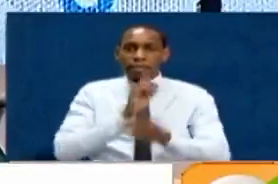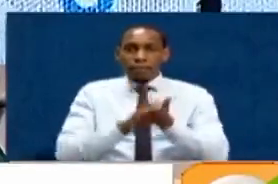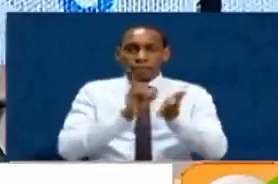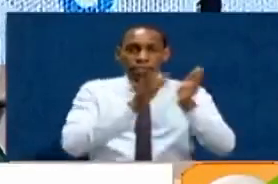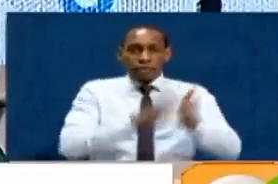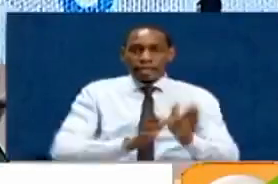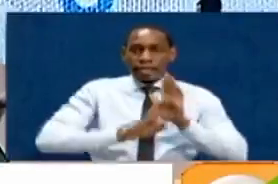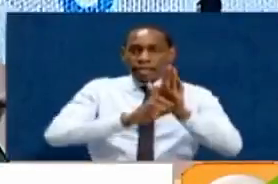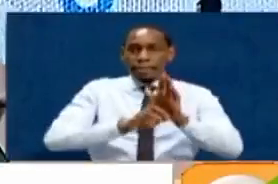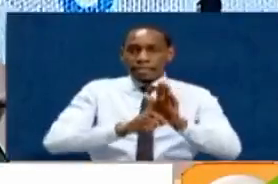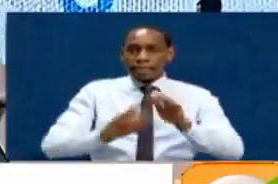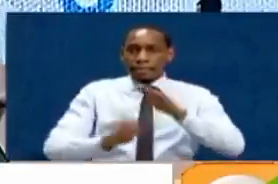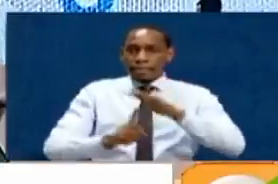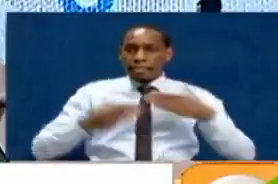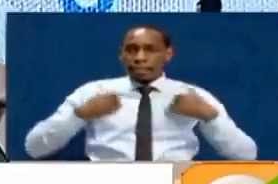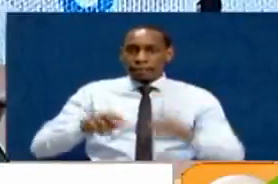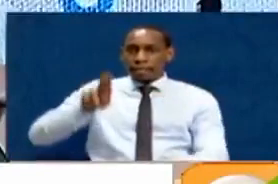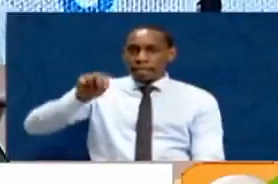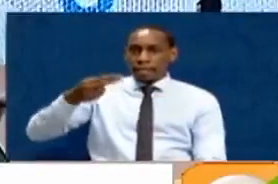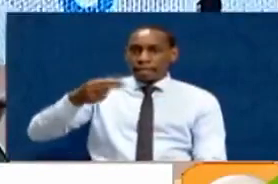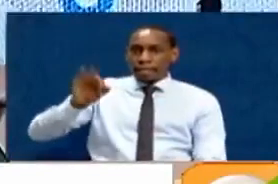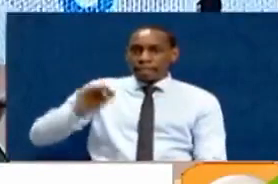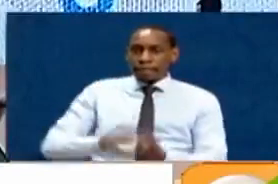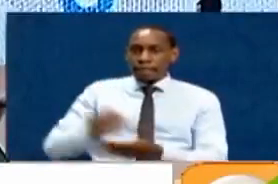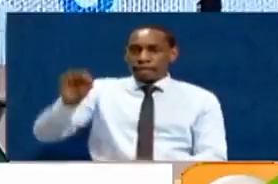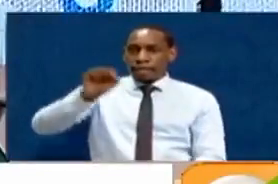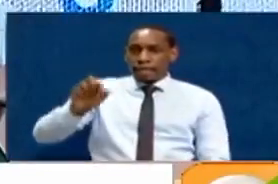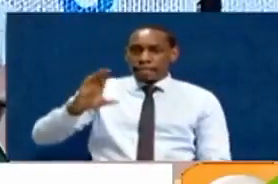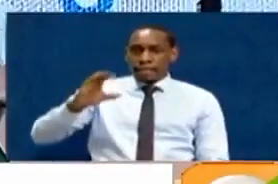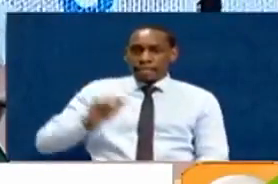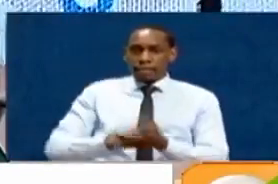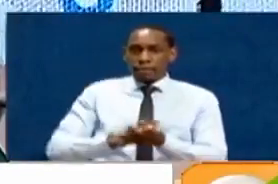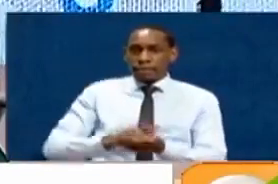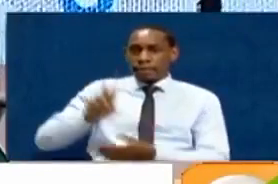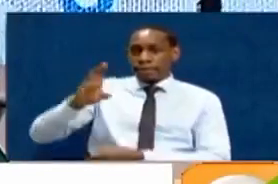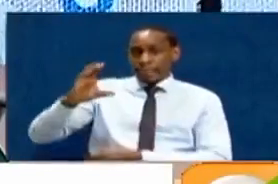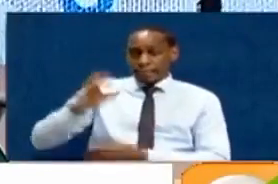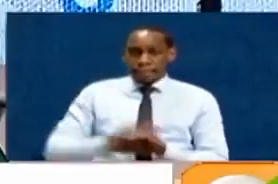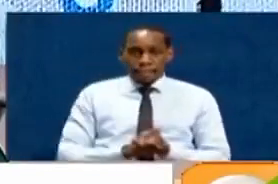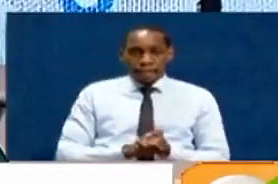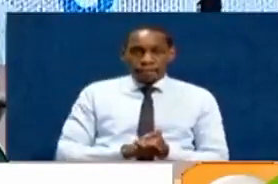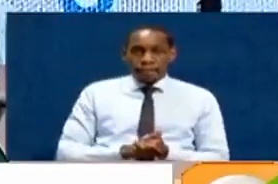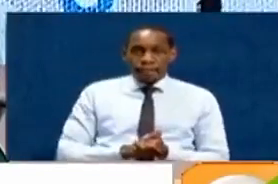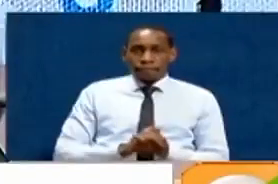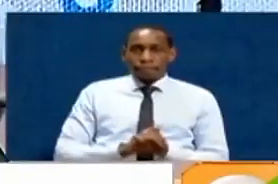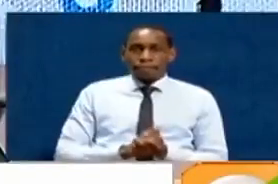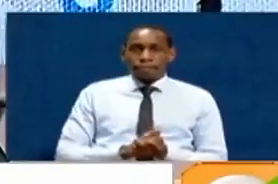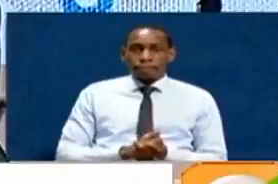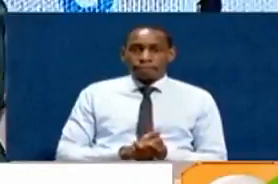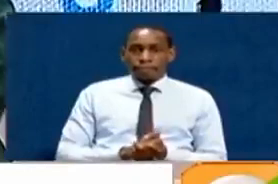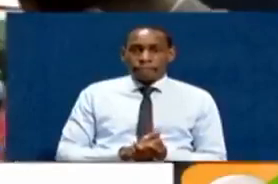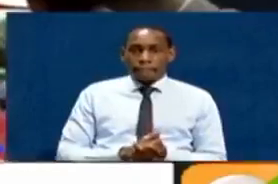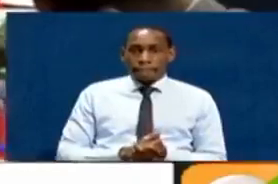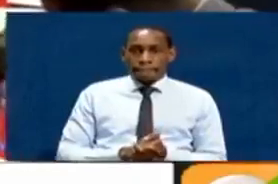wakilisho izara Afia, NHRAF, Tumia Mishara SRC na wakua vio viku. Raquel Mwigaya na maelezo zaidi.